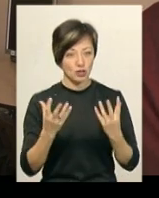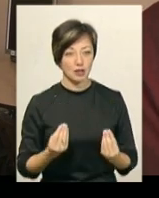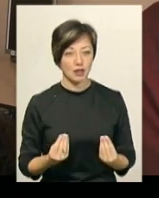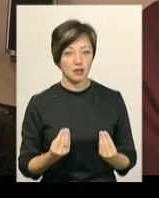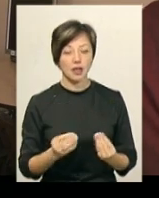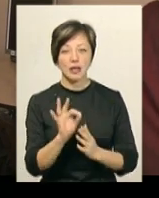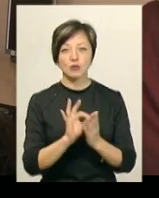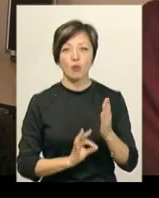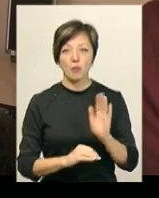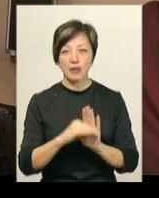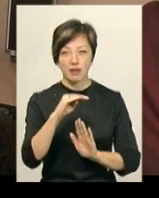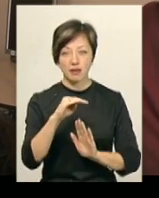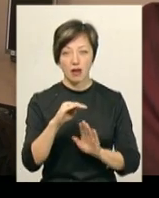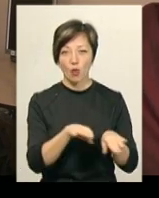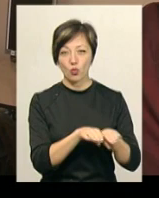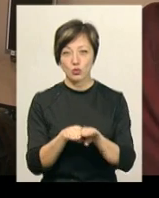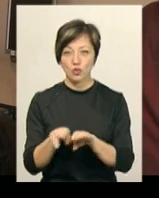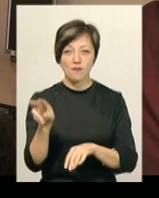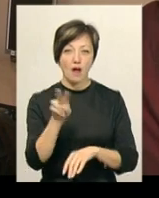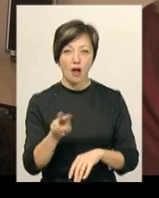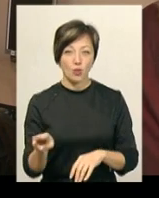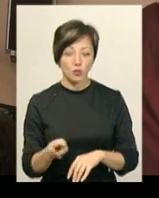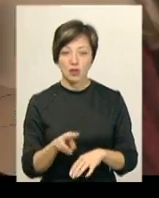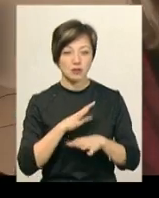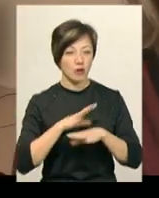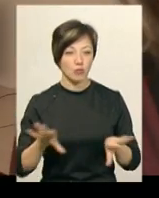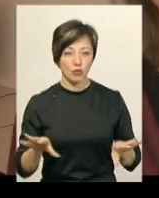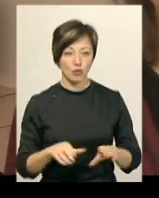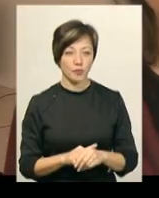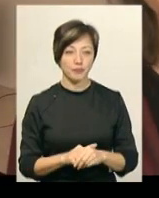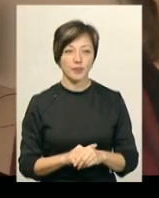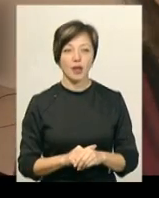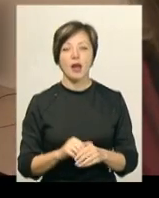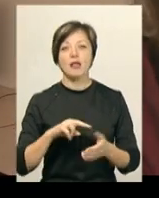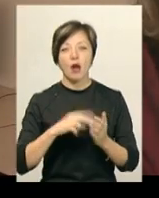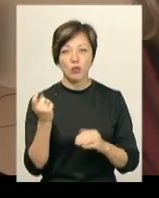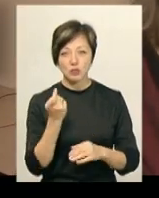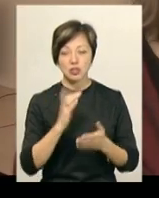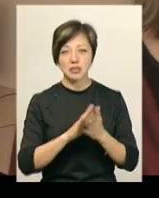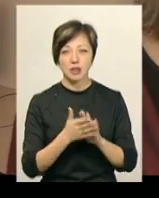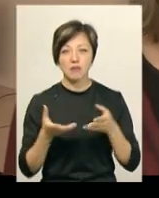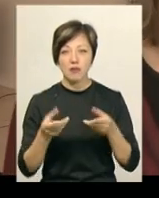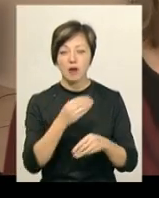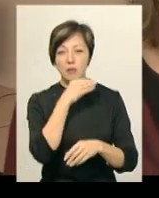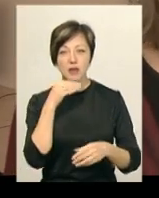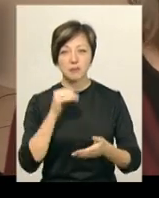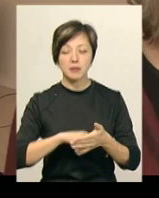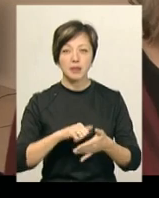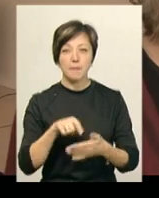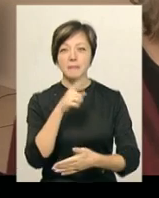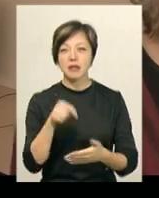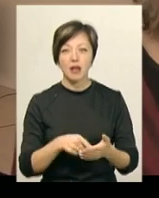різкого підняття курсу валюти не було. На економічний стан впливає безліт чинників, питання